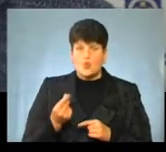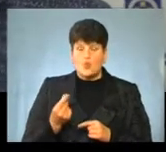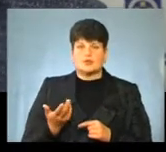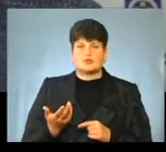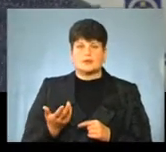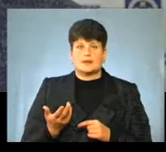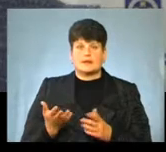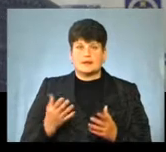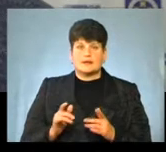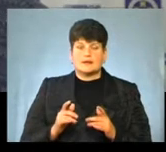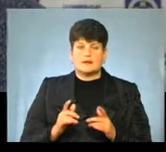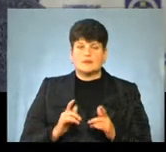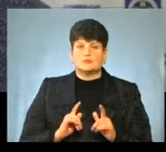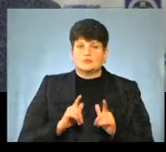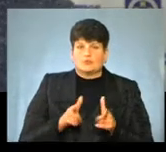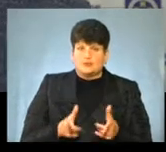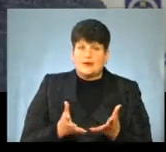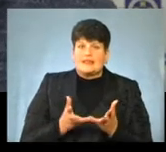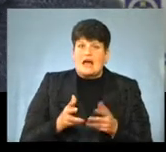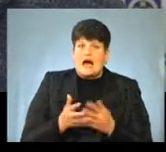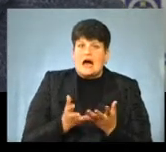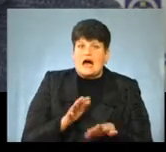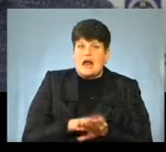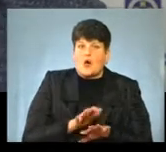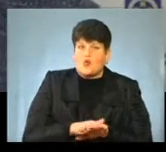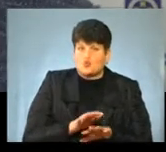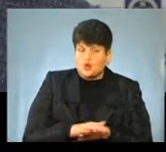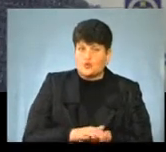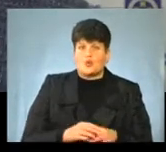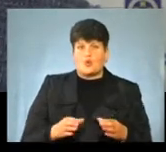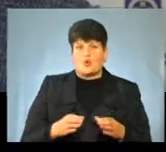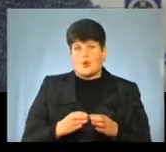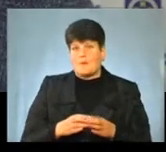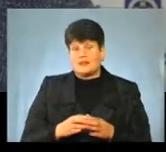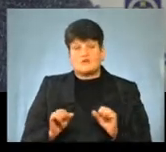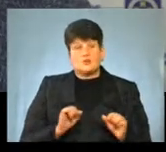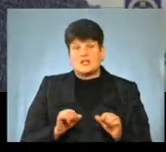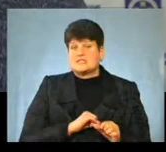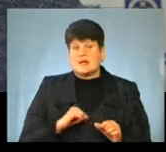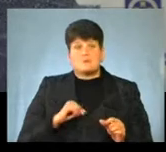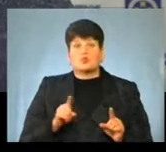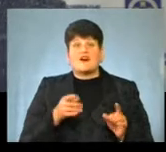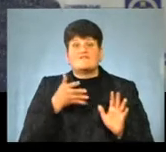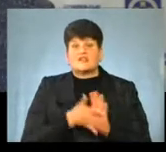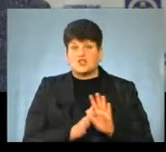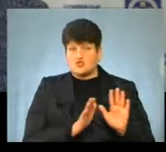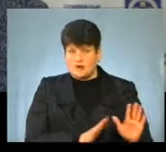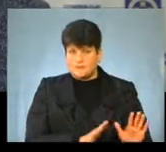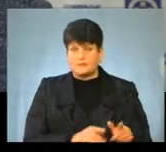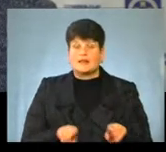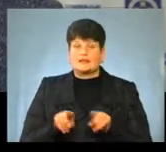однозначно надходять на рахунки громади, і вони самі розпоряджаються, на що їх там витрачати. Також є